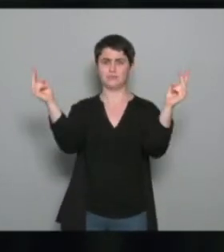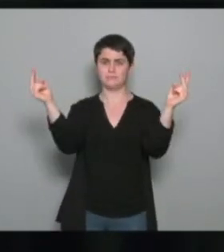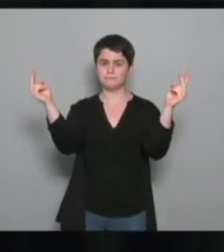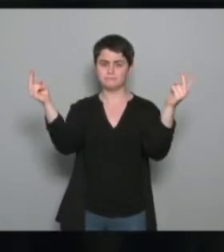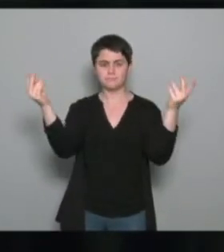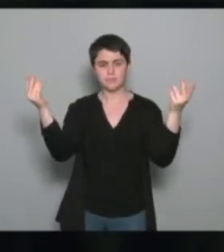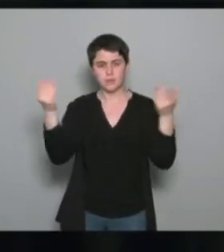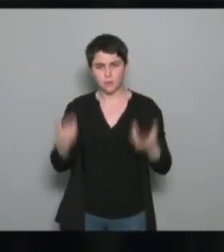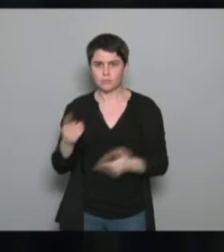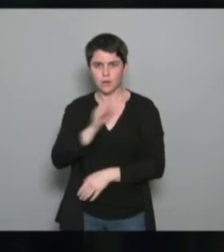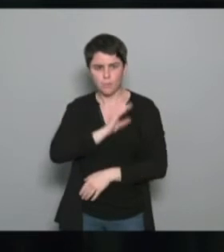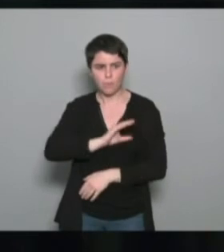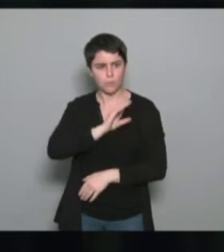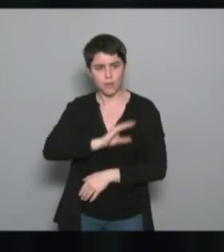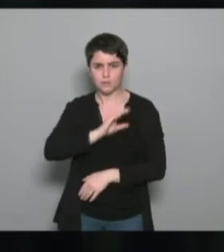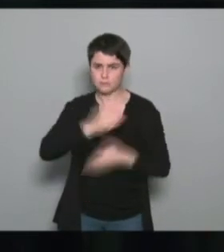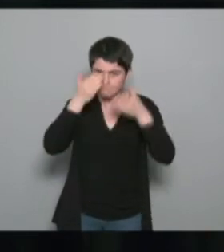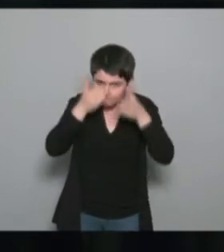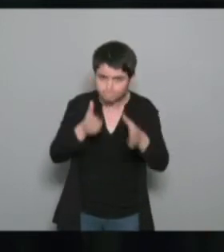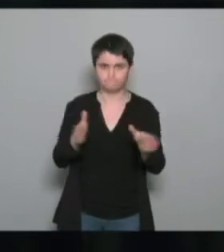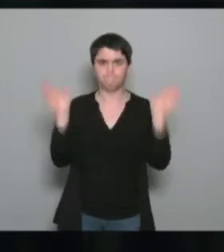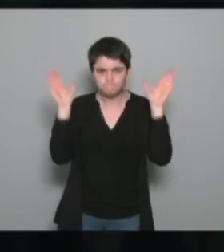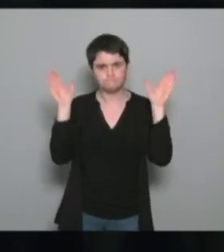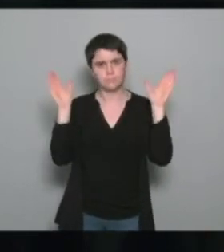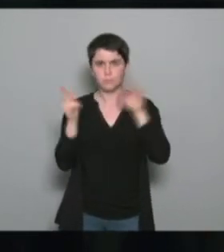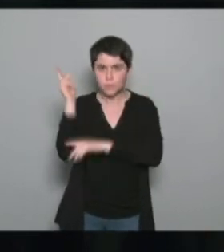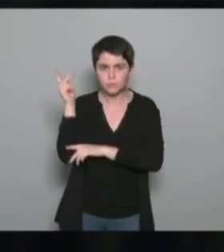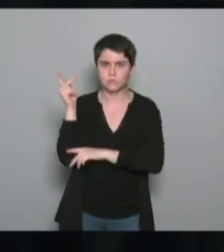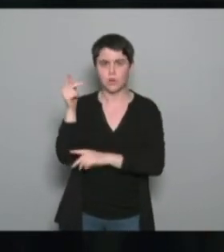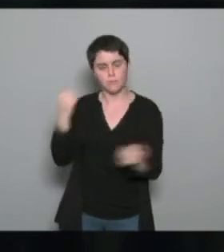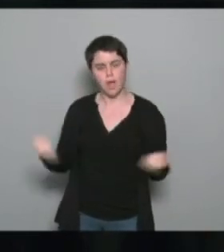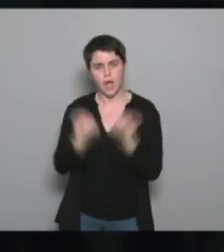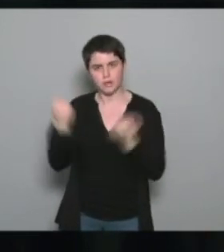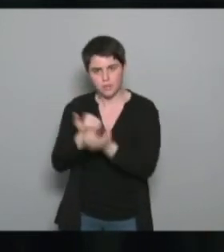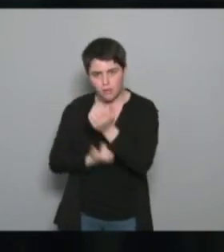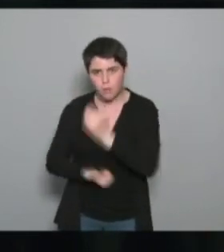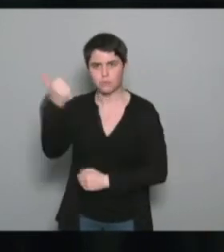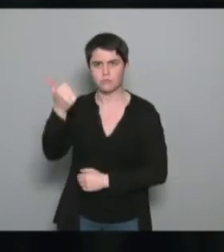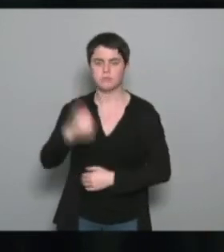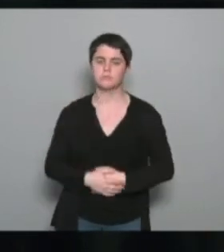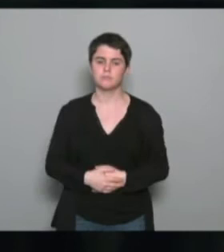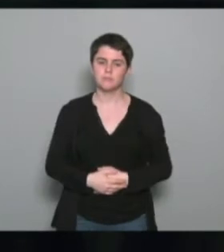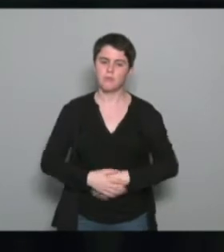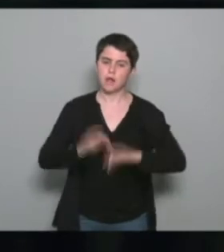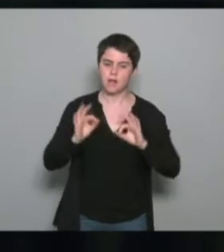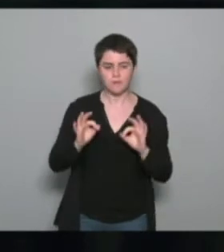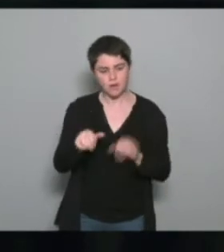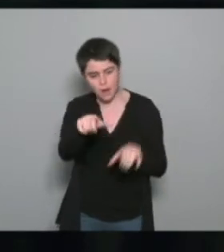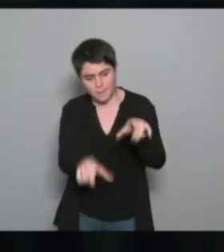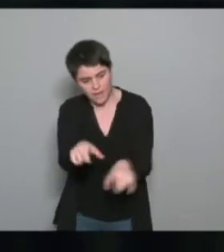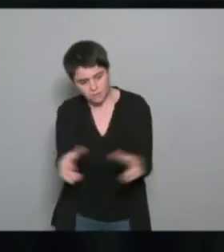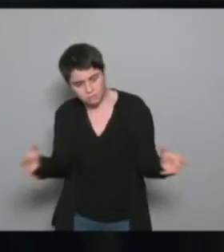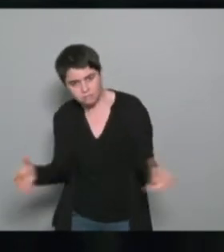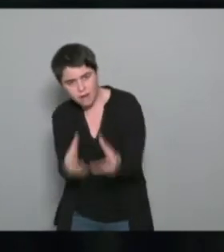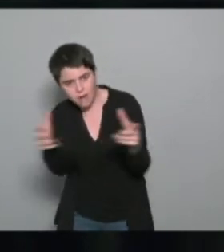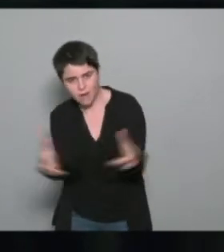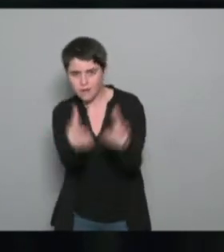'élargir notre champ d'intervention sur les activités en autonomie. L'idée, c'est de développer de nouvelles modalités de déplacement, d'inciter les gens à